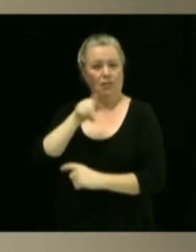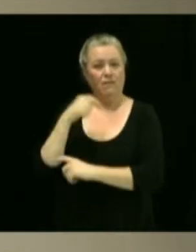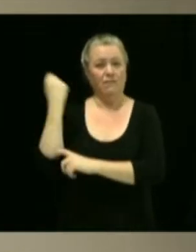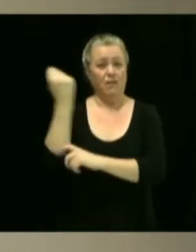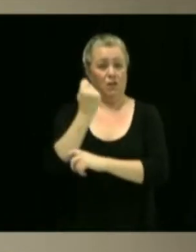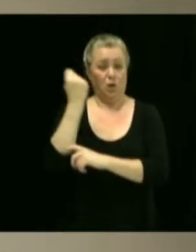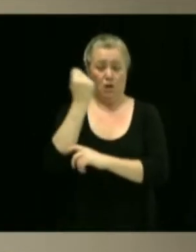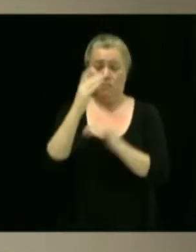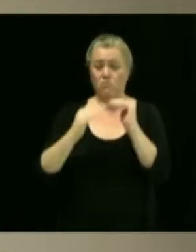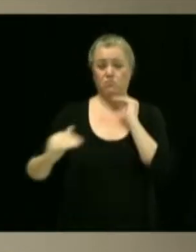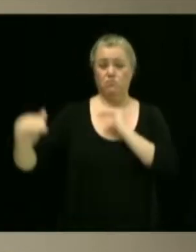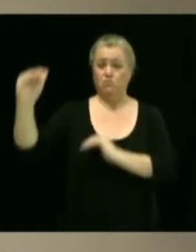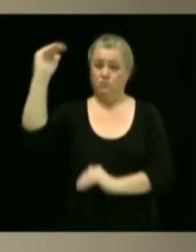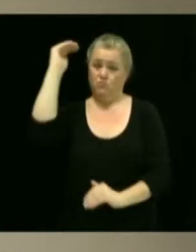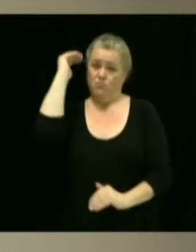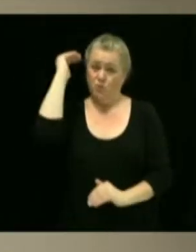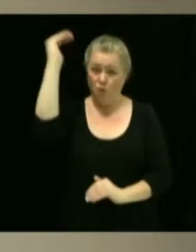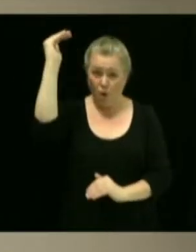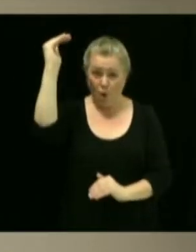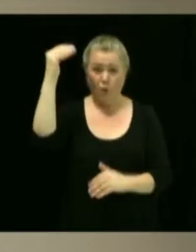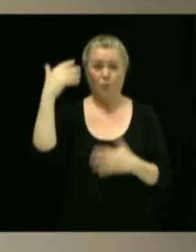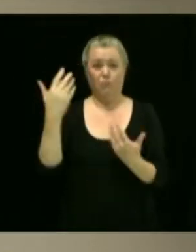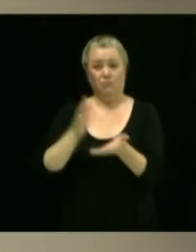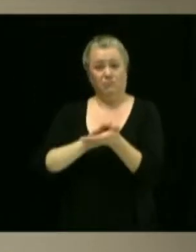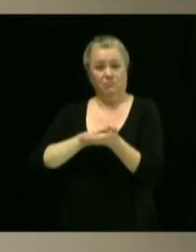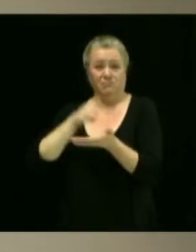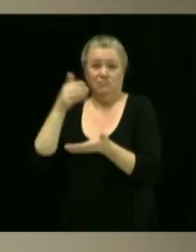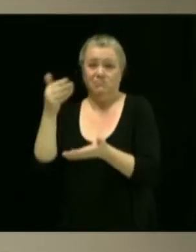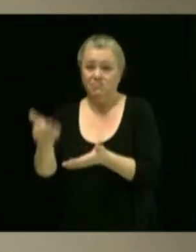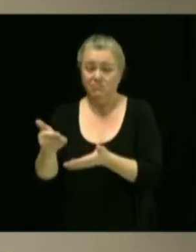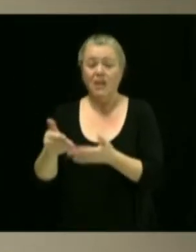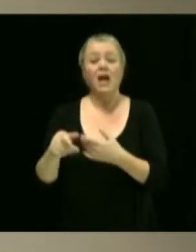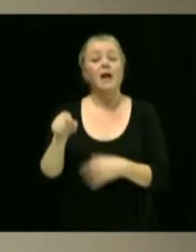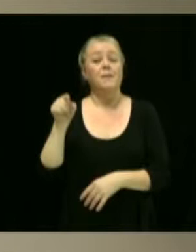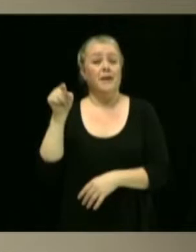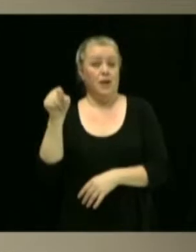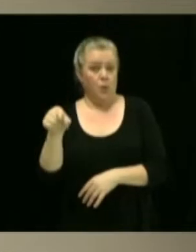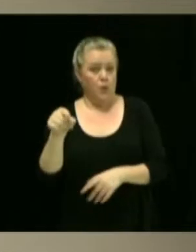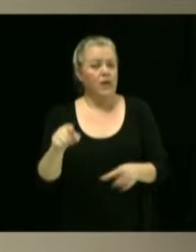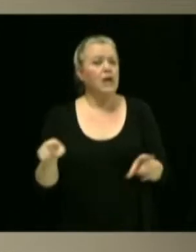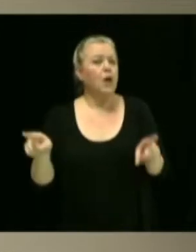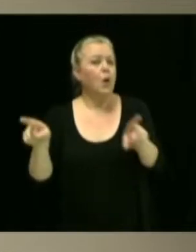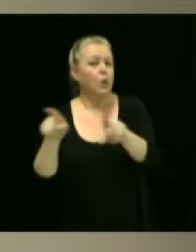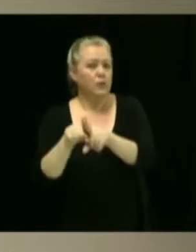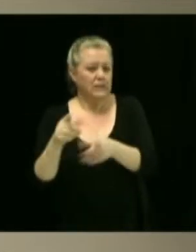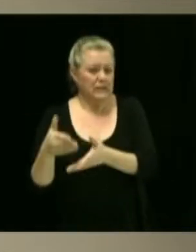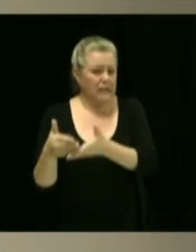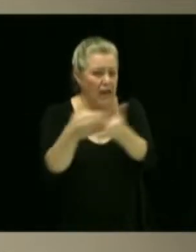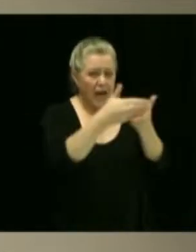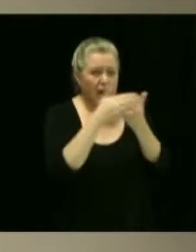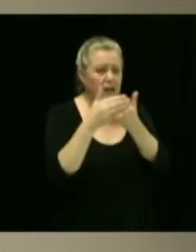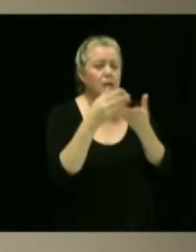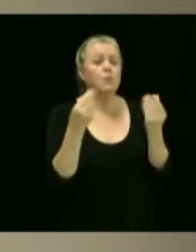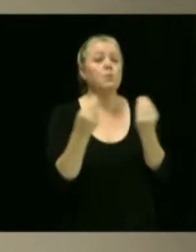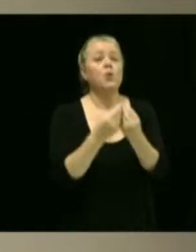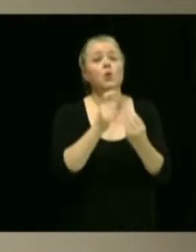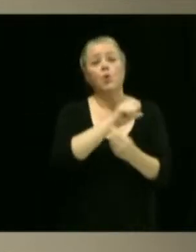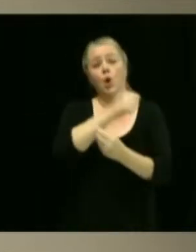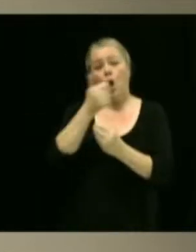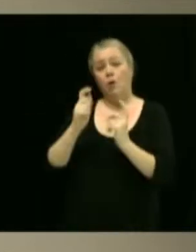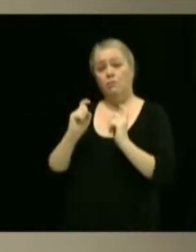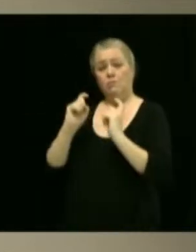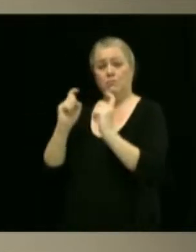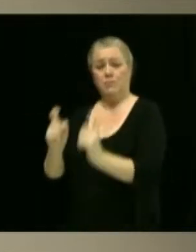remise à un victoriavillois, il a également vu sa grande contribution être souligné en recevant le prix Ambassadeur